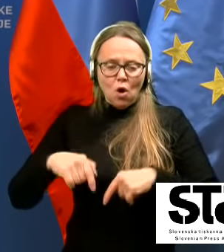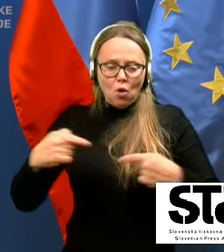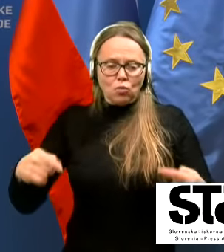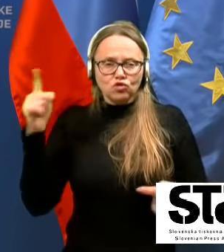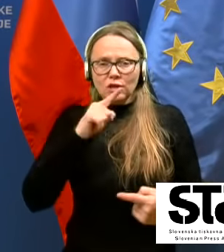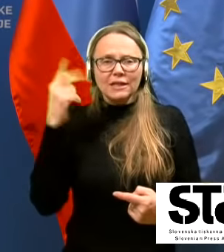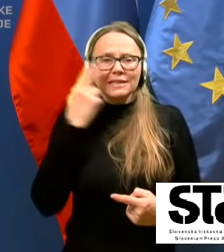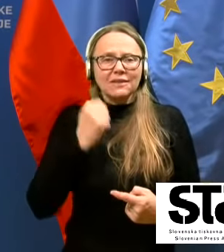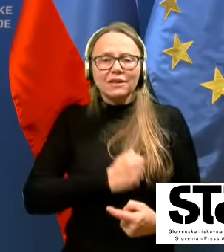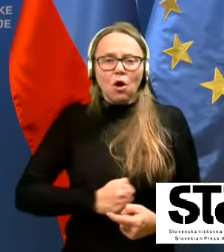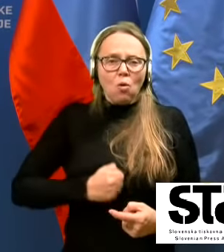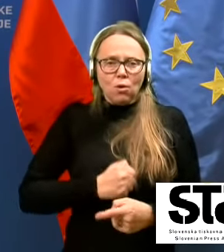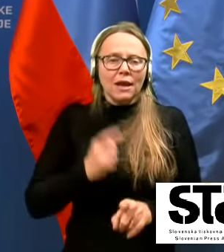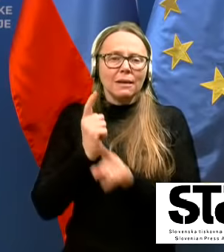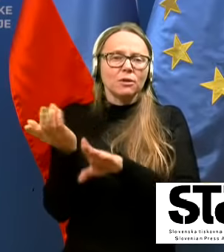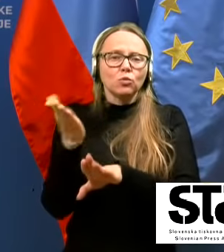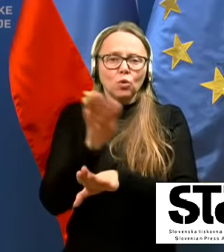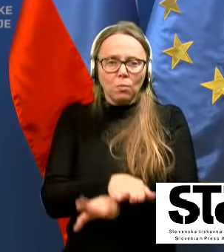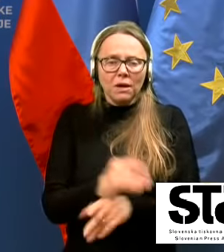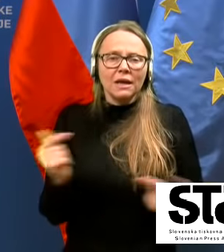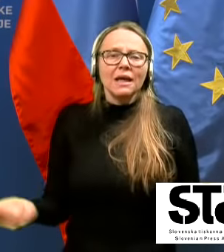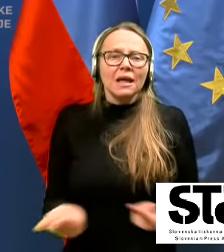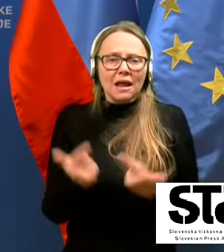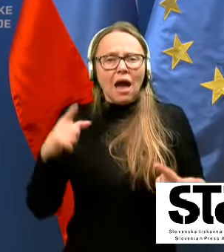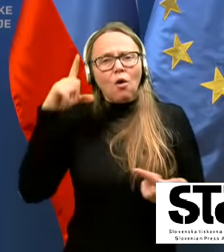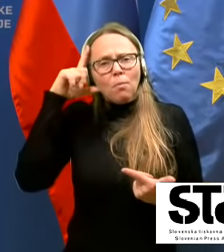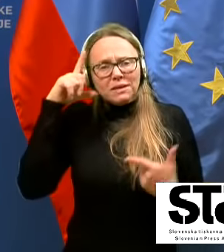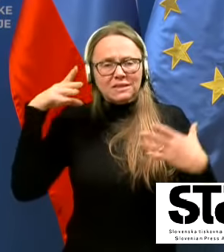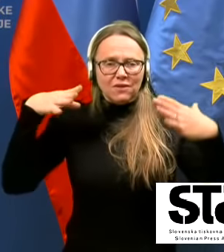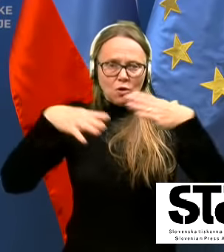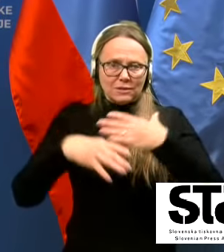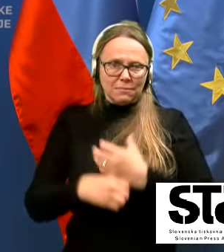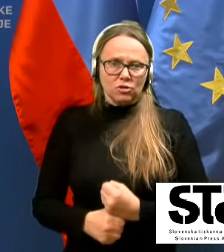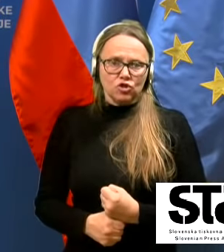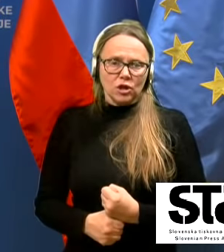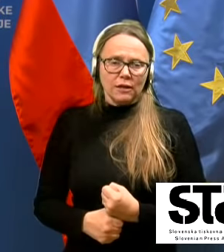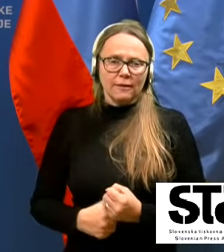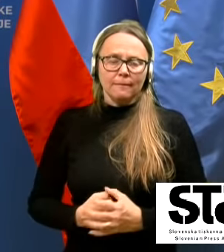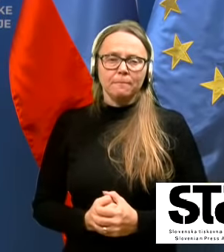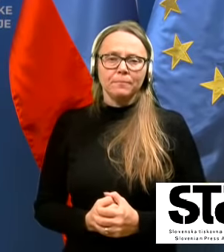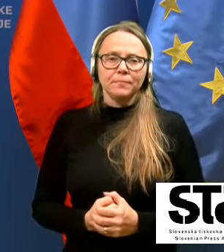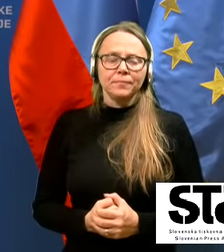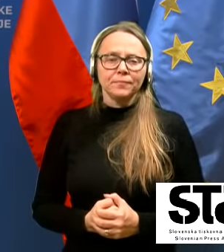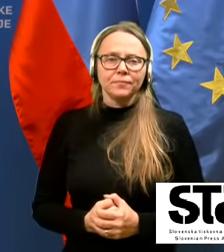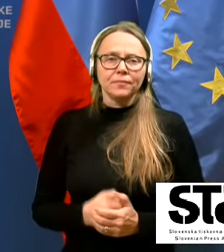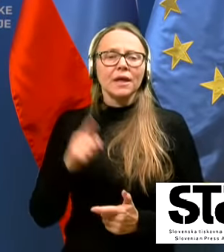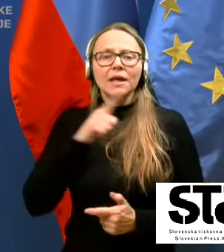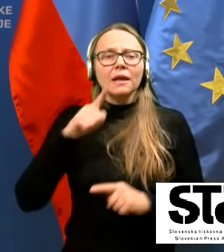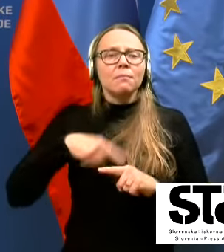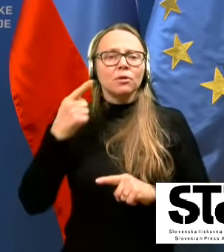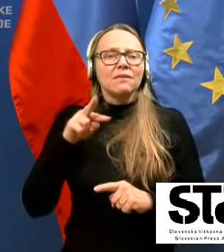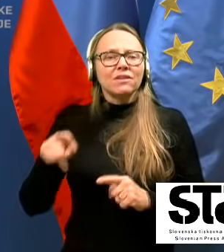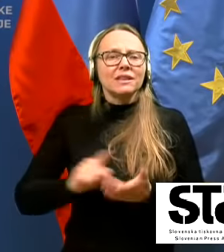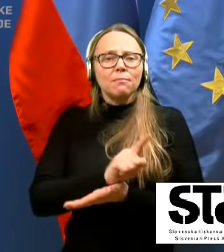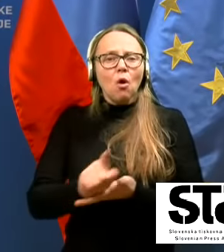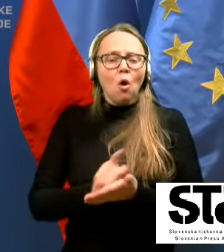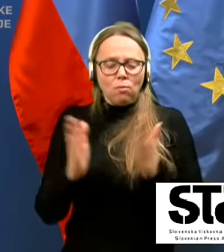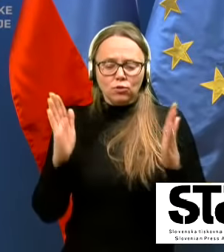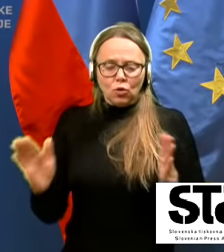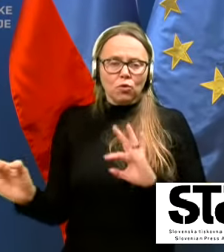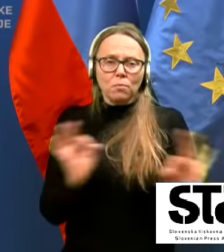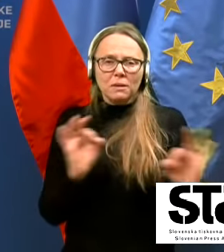sveda obolelih in tudi umrlih lahko bistveno zmanjšali. In na to v tem obdobju pripravili